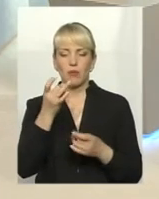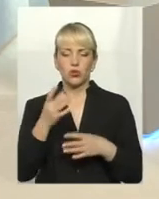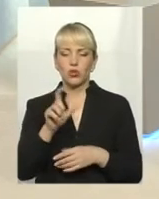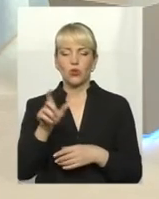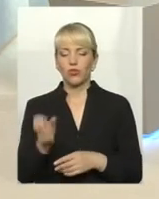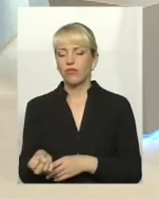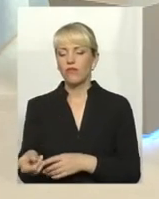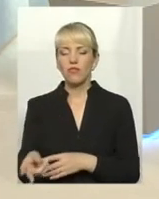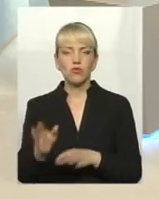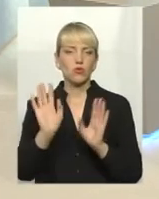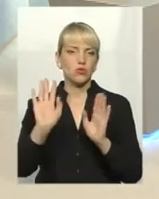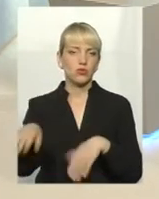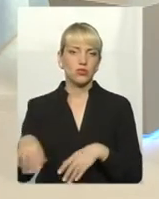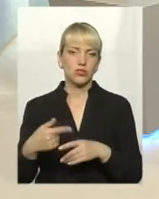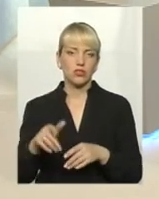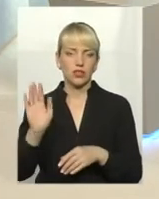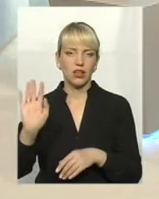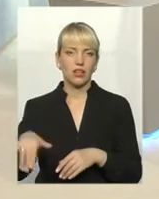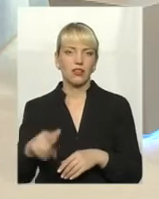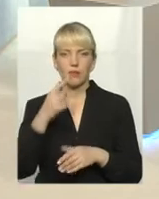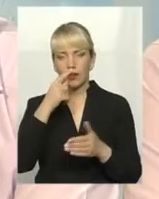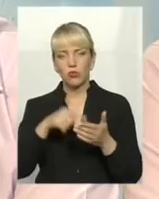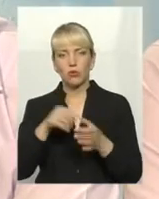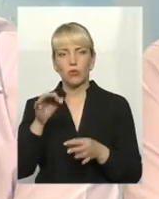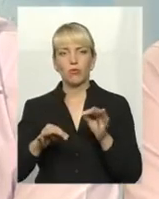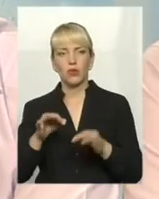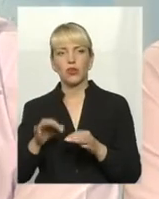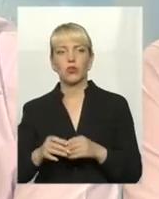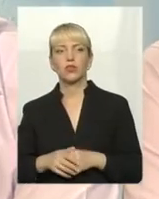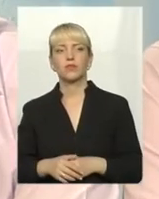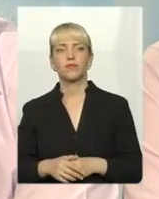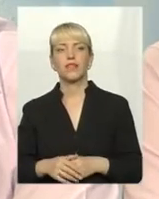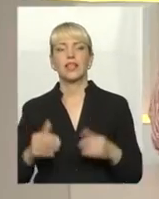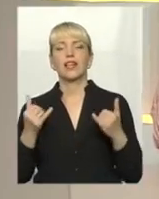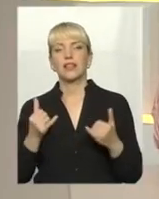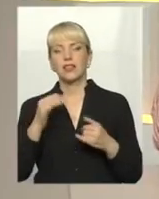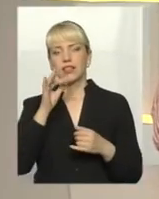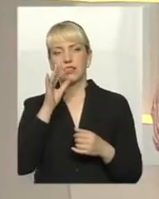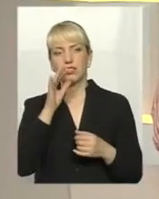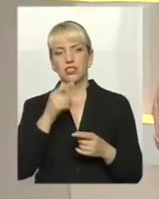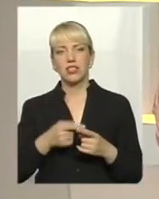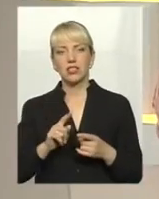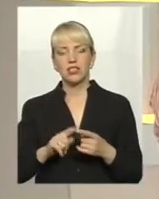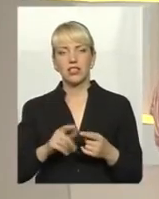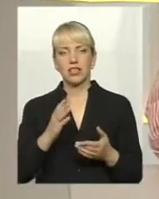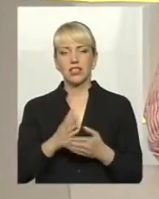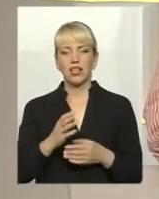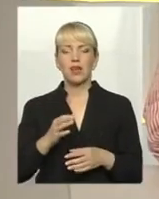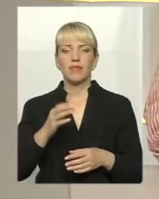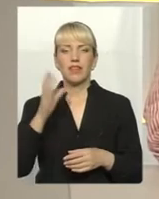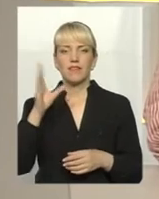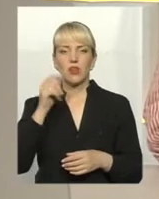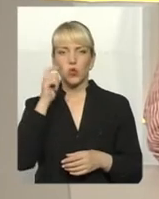десь викинути, воно там собі потрапляє в природне середовище. На даний час Всеукраїнська екологічна ліга проводить